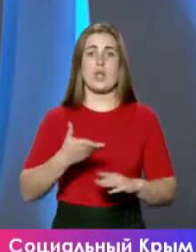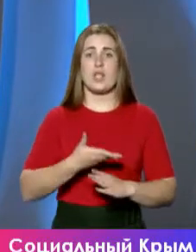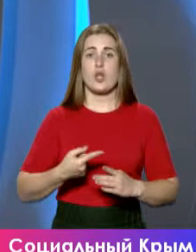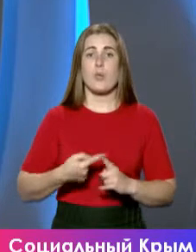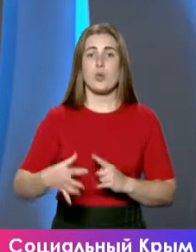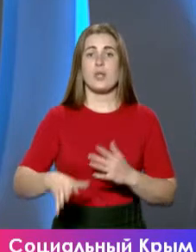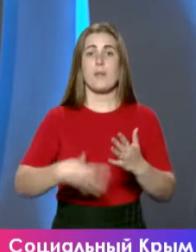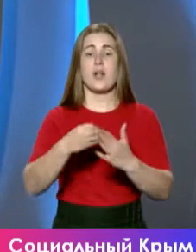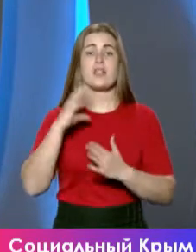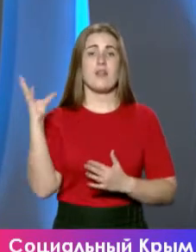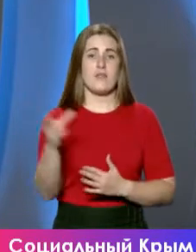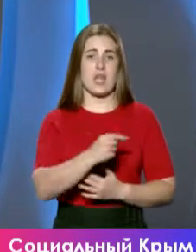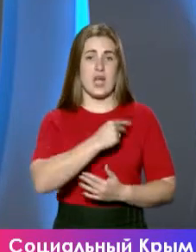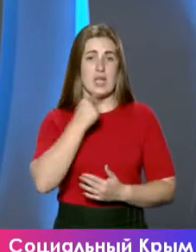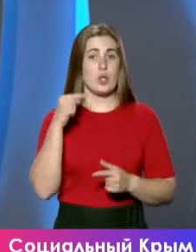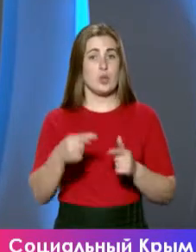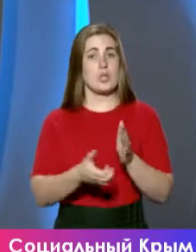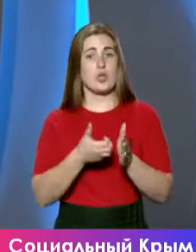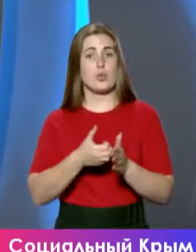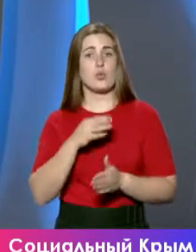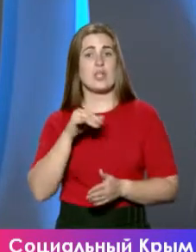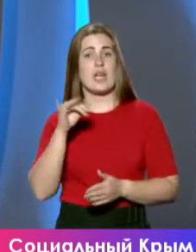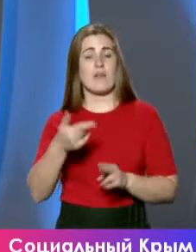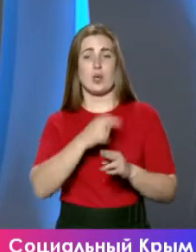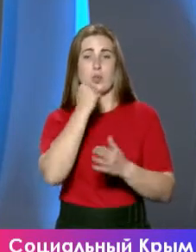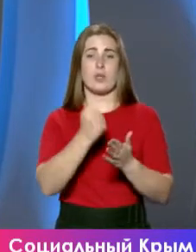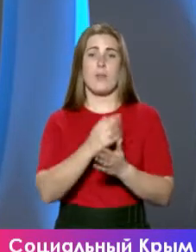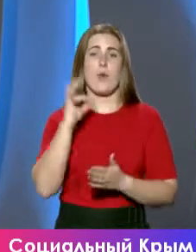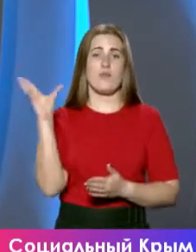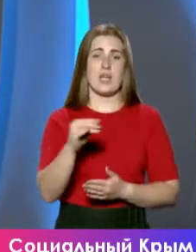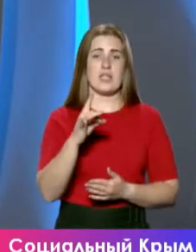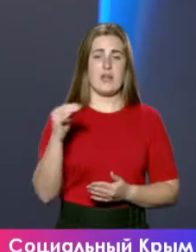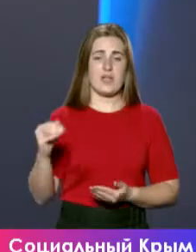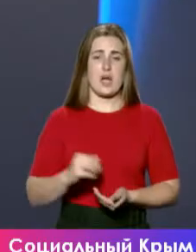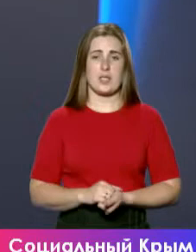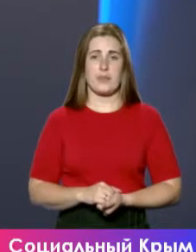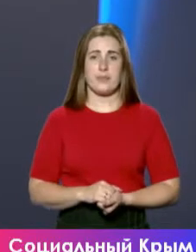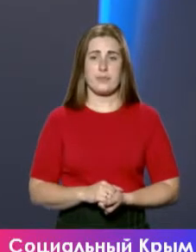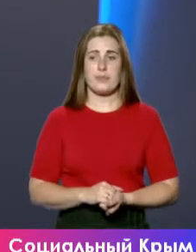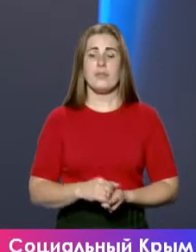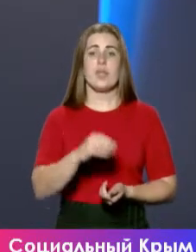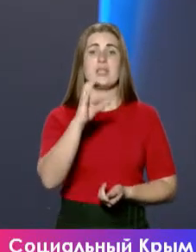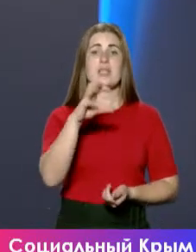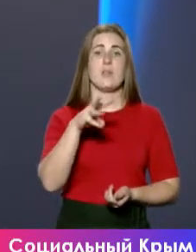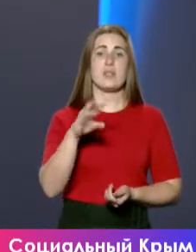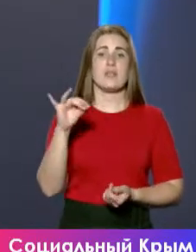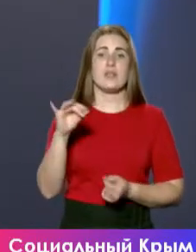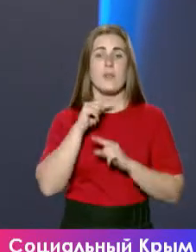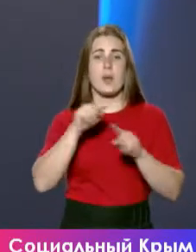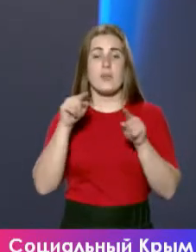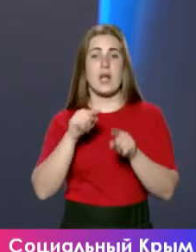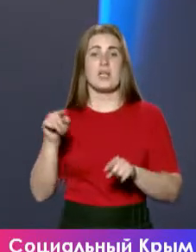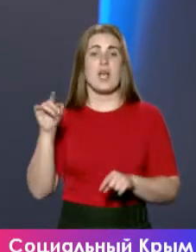платит вся Россия. Тот недостающий тариф, который установлен во всей Российской Федерации. — В средствах массовой пропаганды за